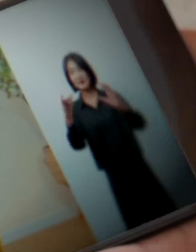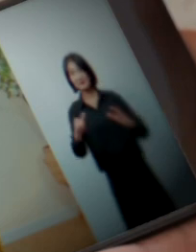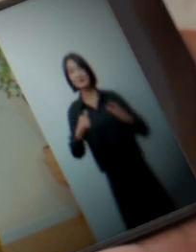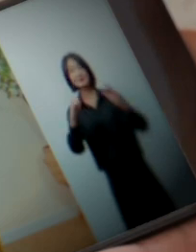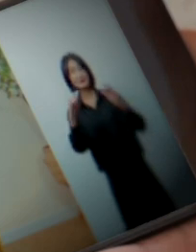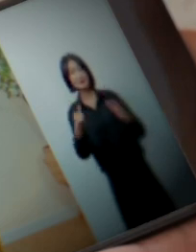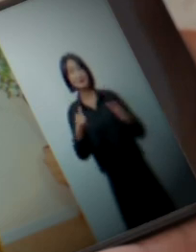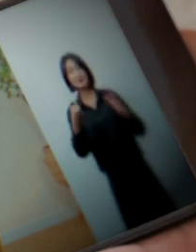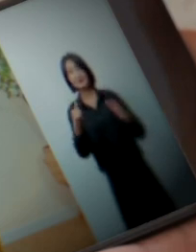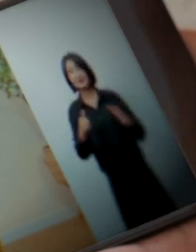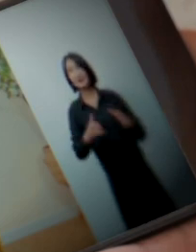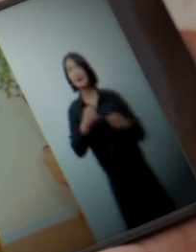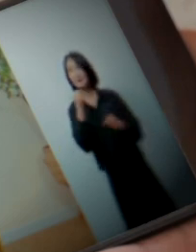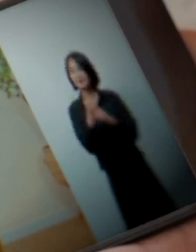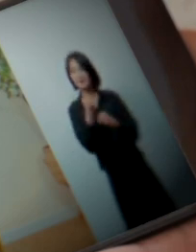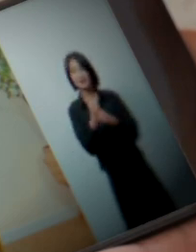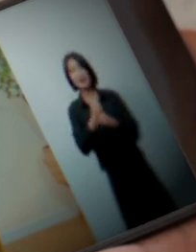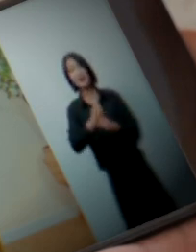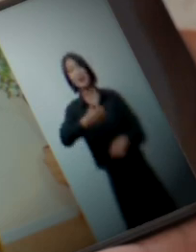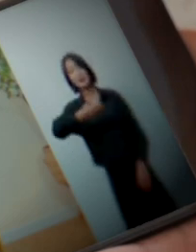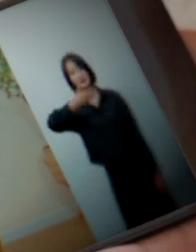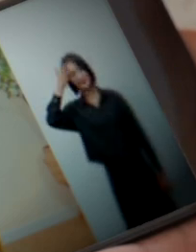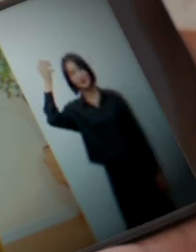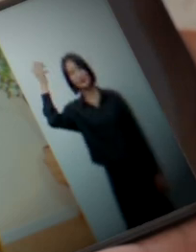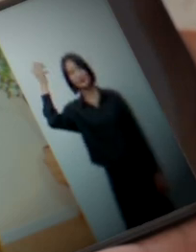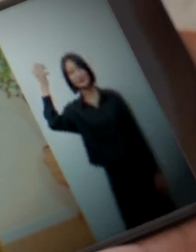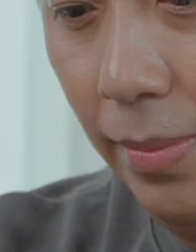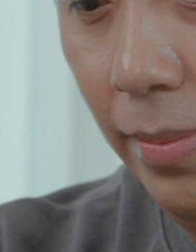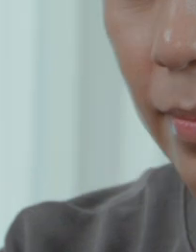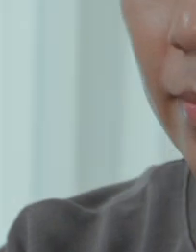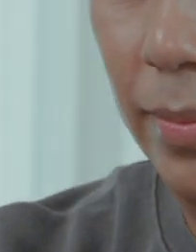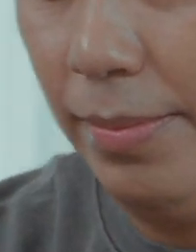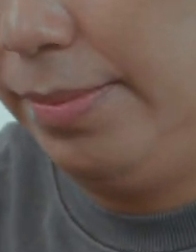세상을 만드는 게 꿈이야